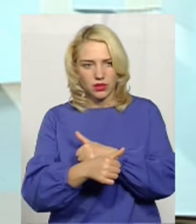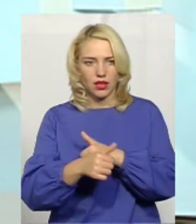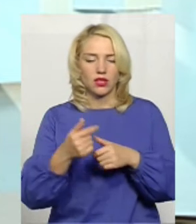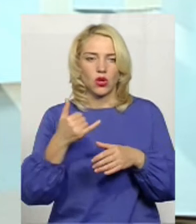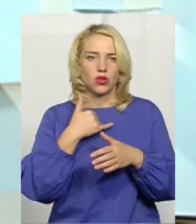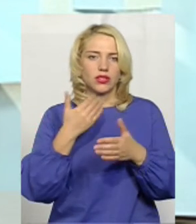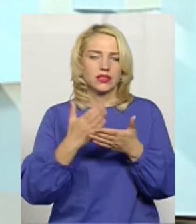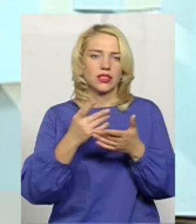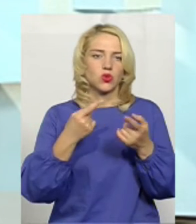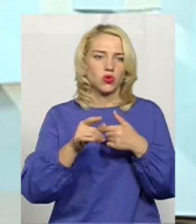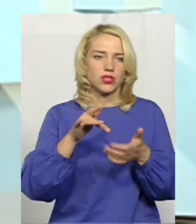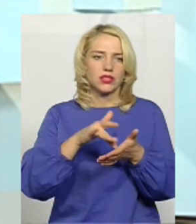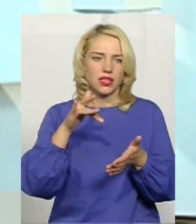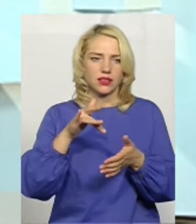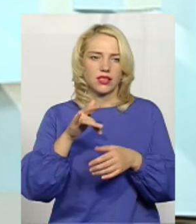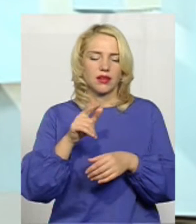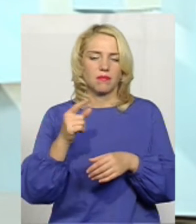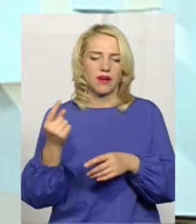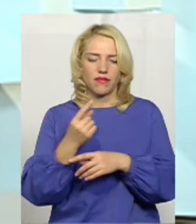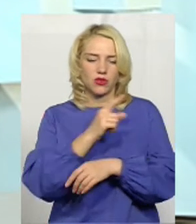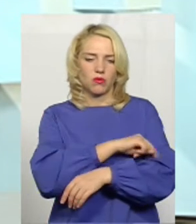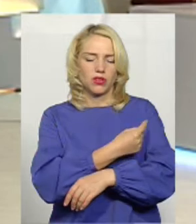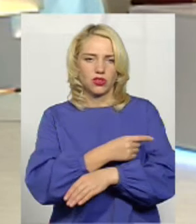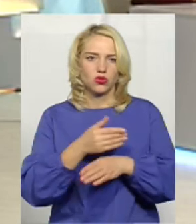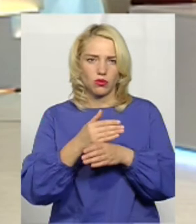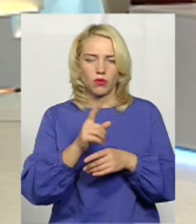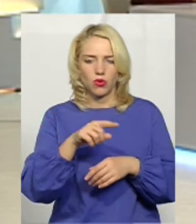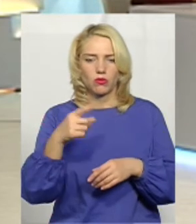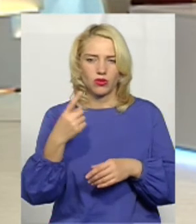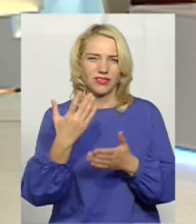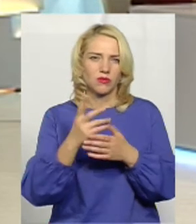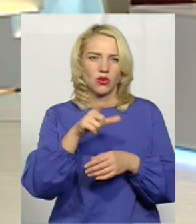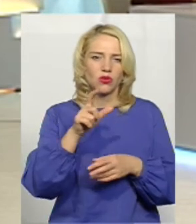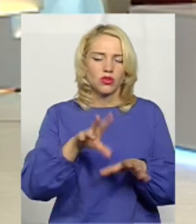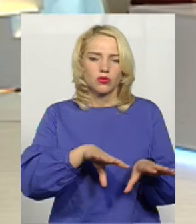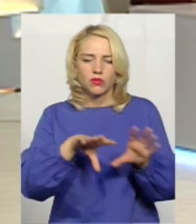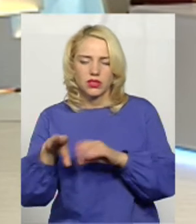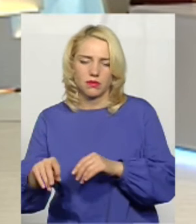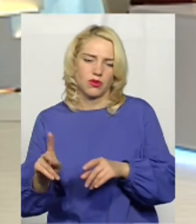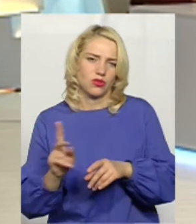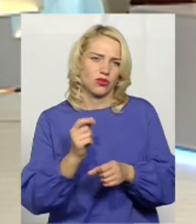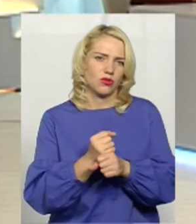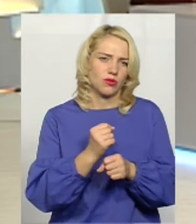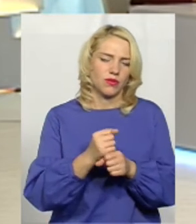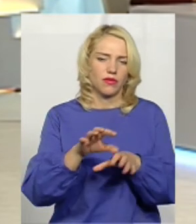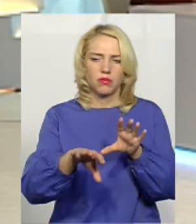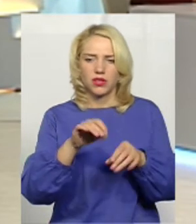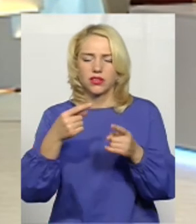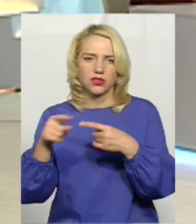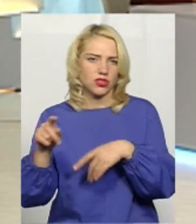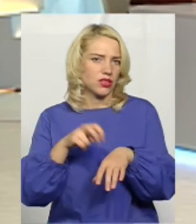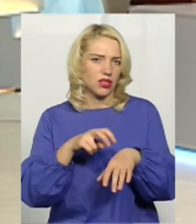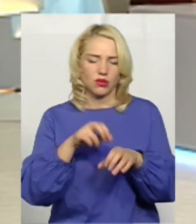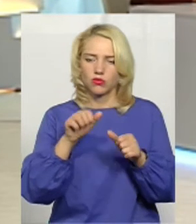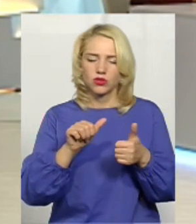другий центр провинної медичної допомоги номер один. Люди переїжджають, люди собі вподобують інших лікарів, люди